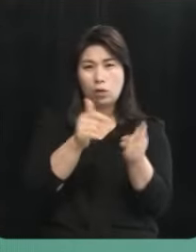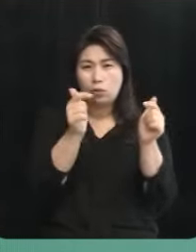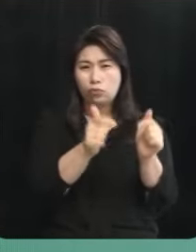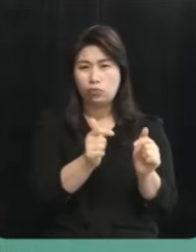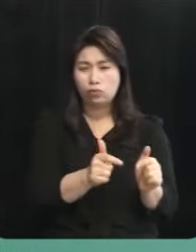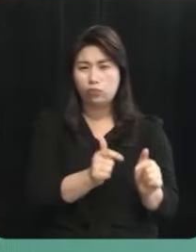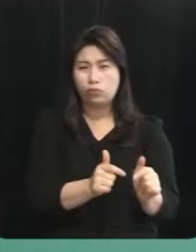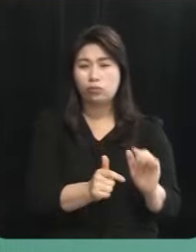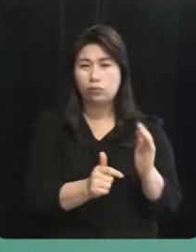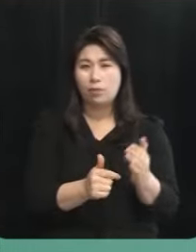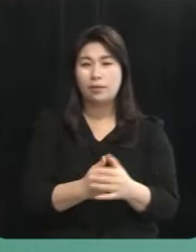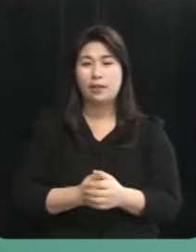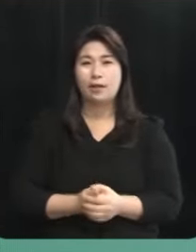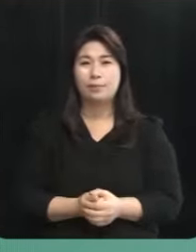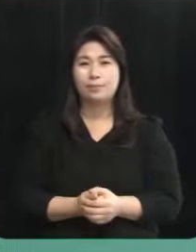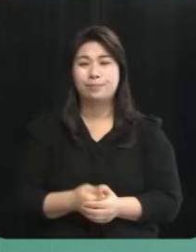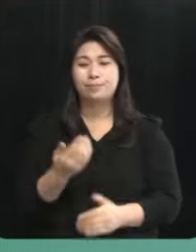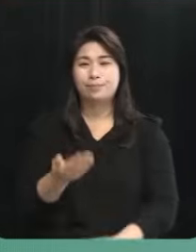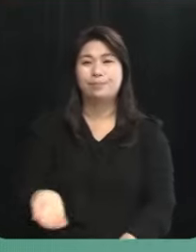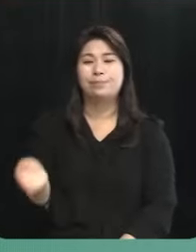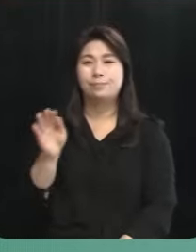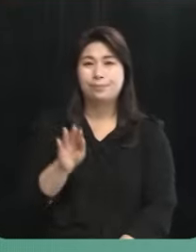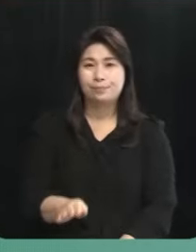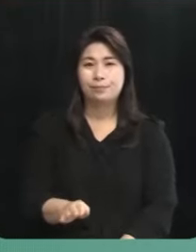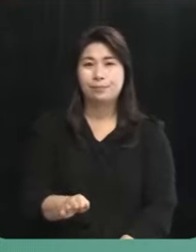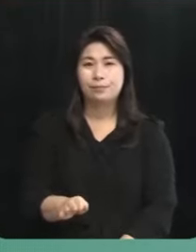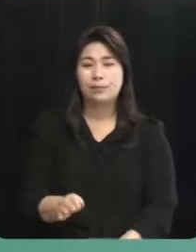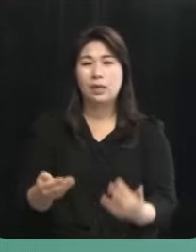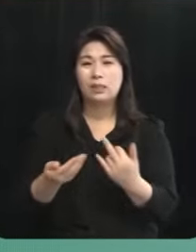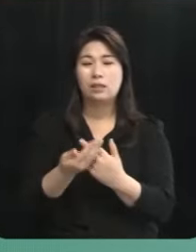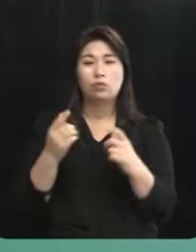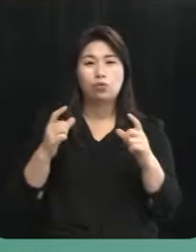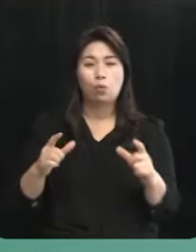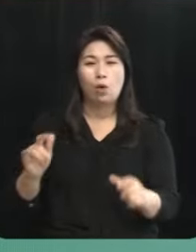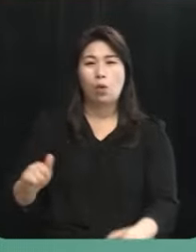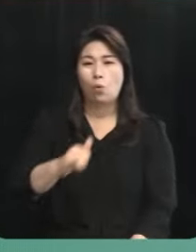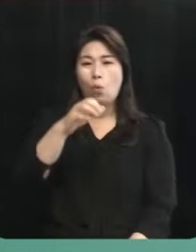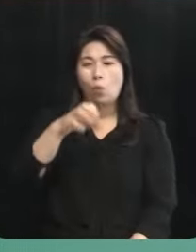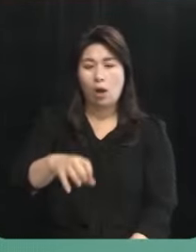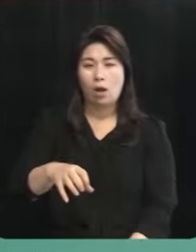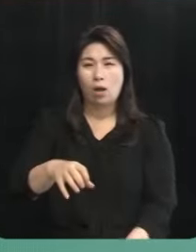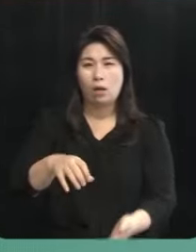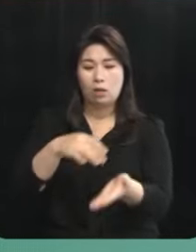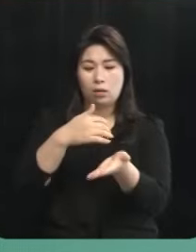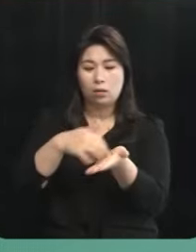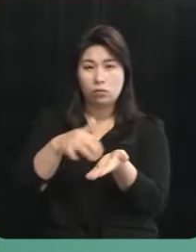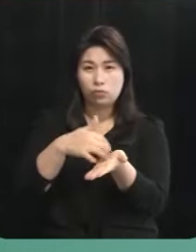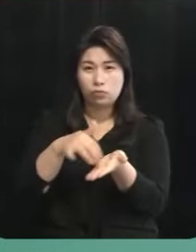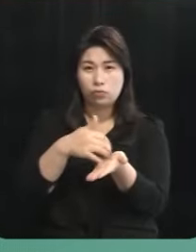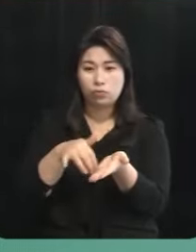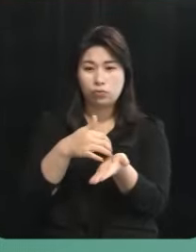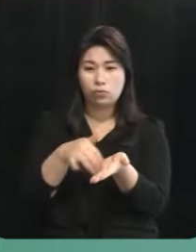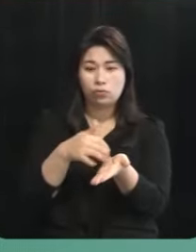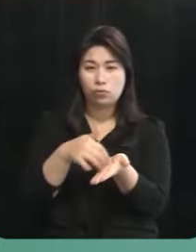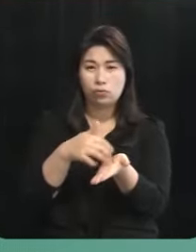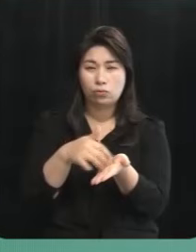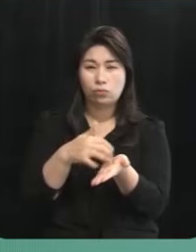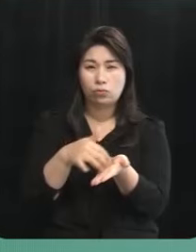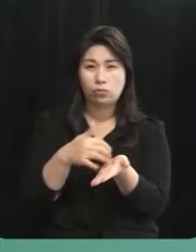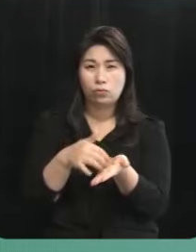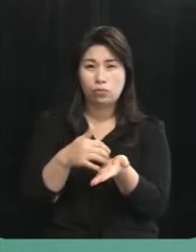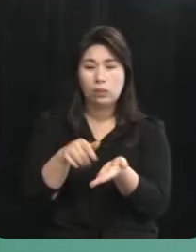줄어들고 있습니다 하지만 제주도의 공항 이용 수용객의 수는